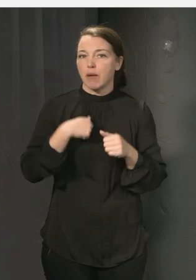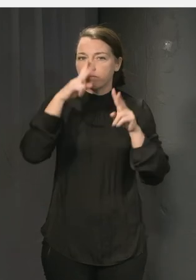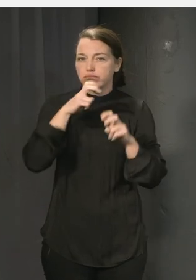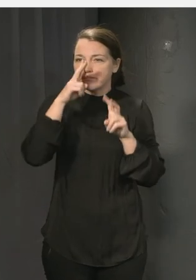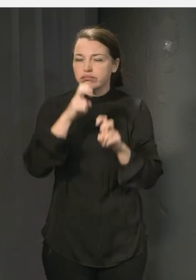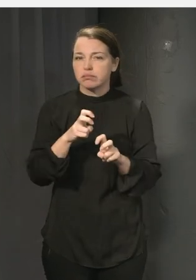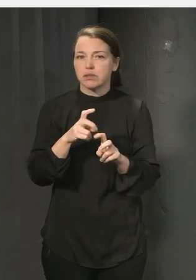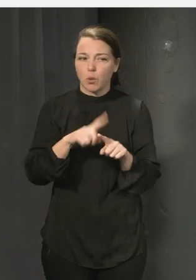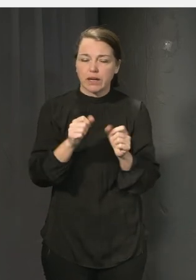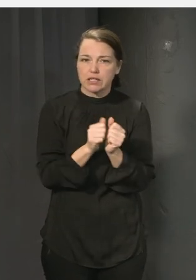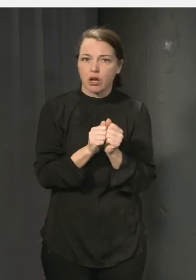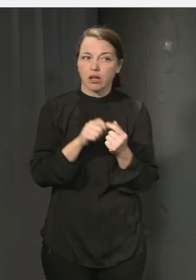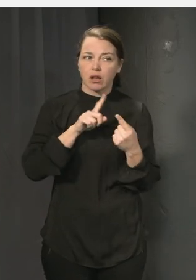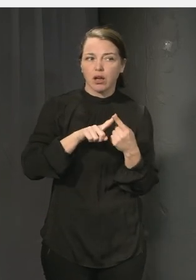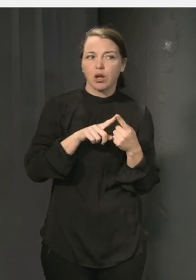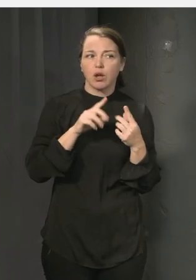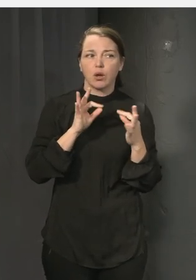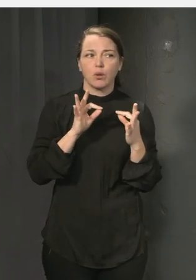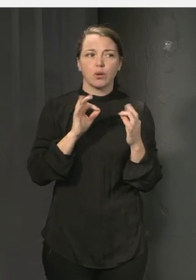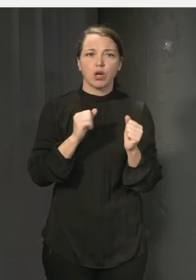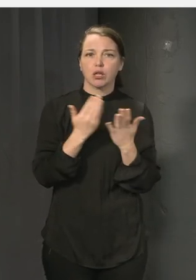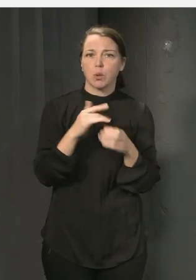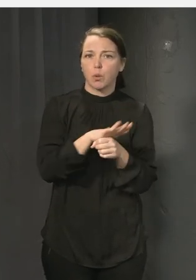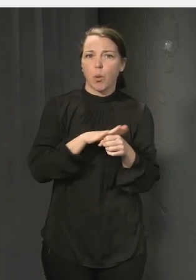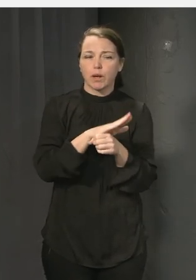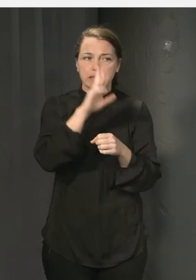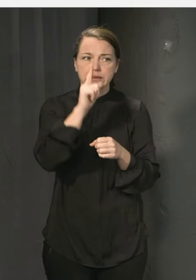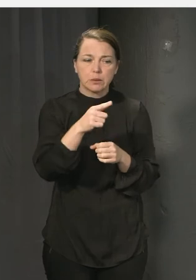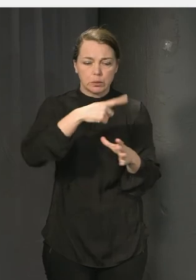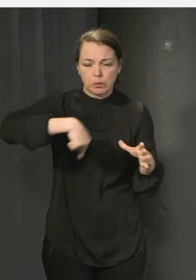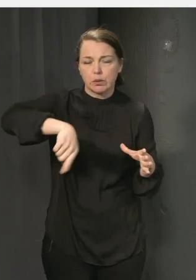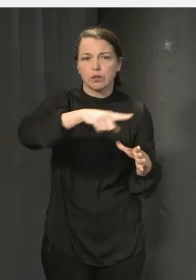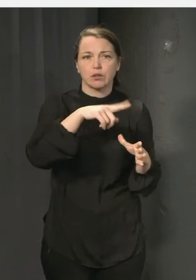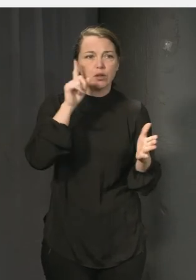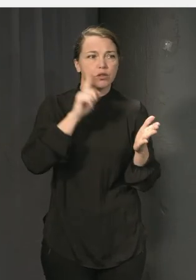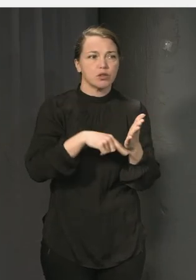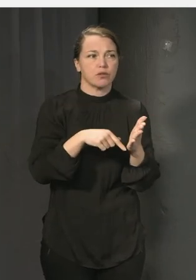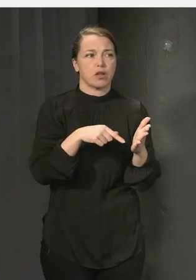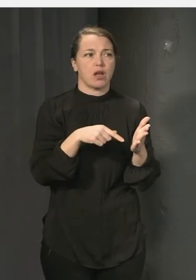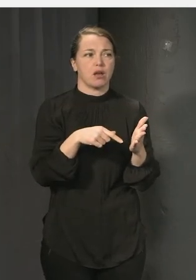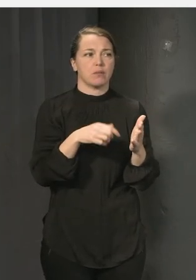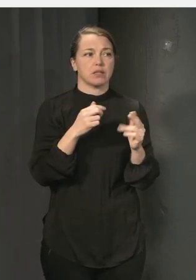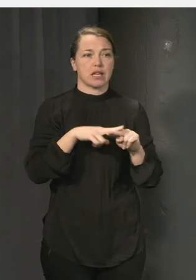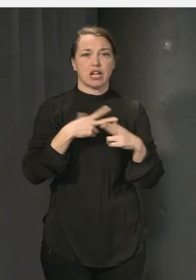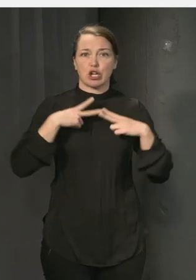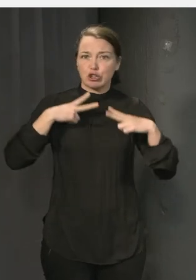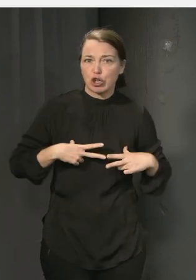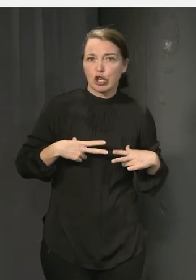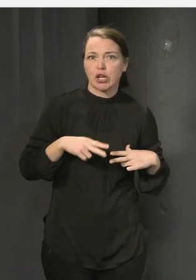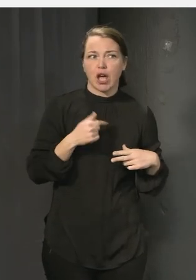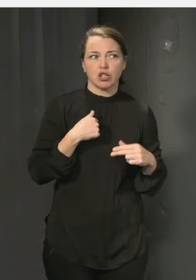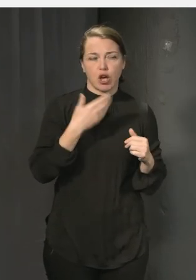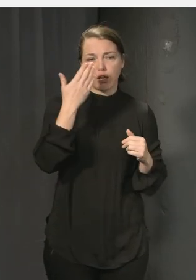sakerna som vi varit inne på hur ska en skolgård vara utformad för att både kunna dra sig undan men också känna sig trygg att det finns